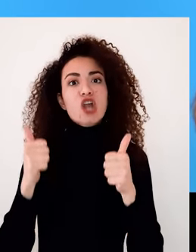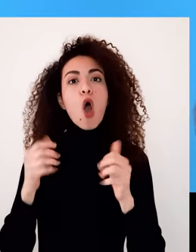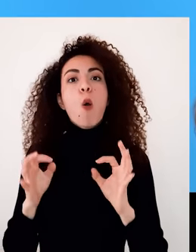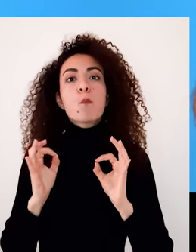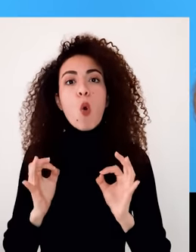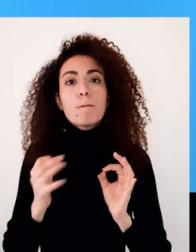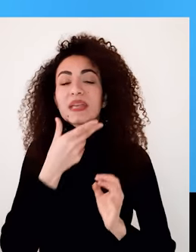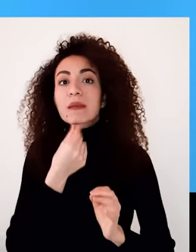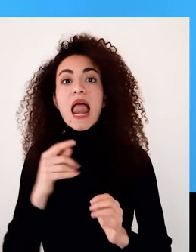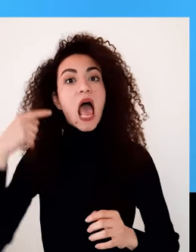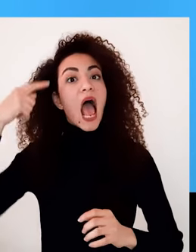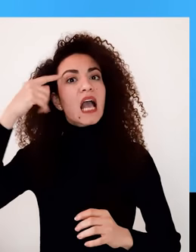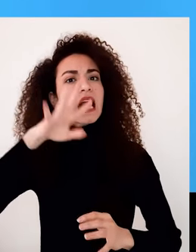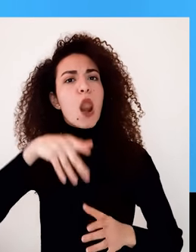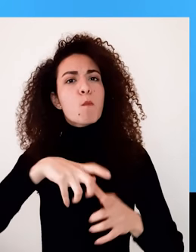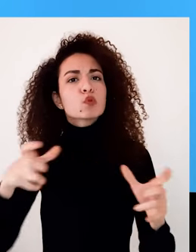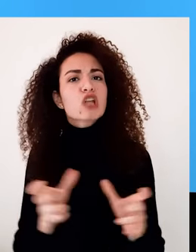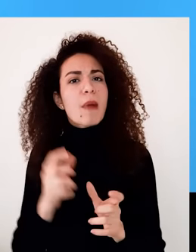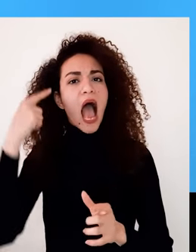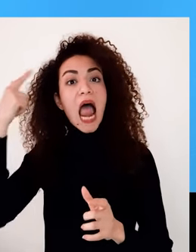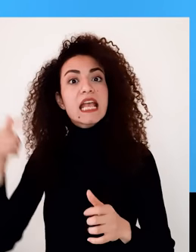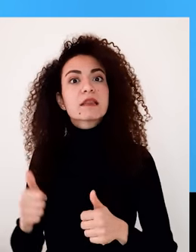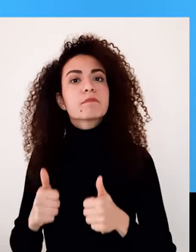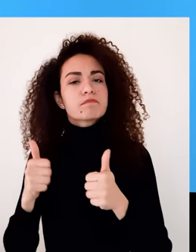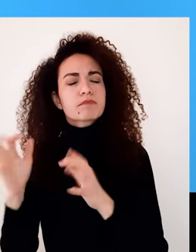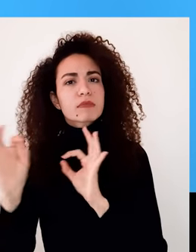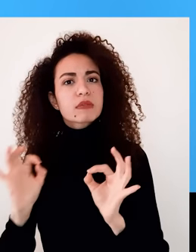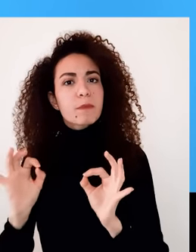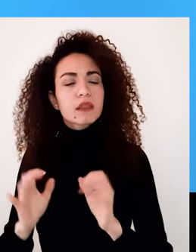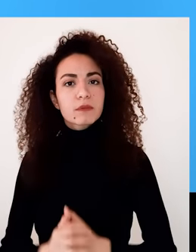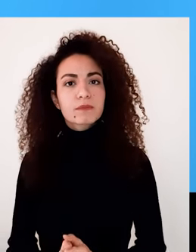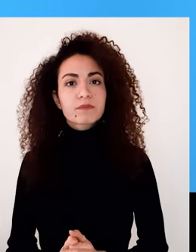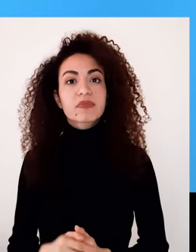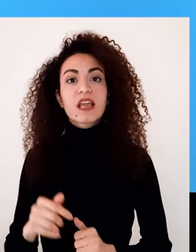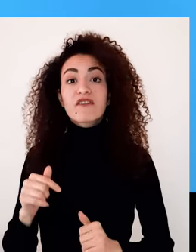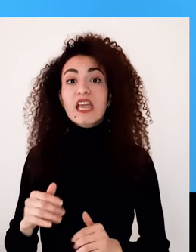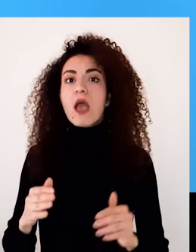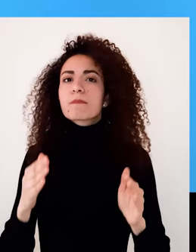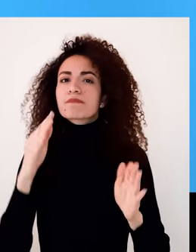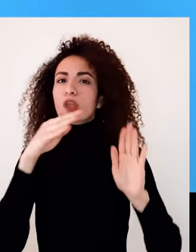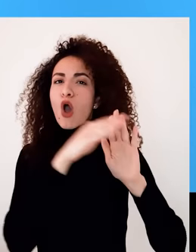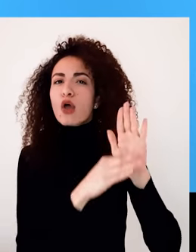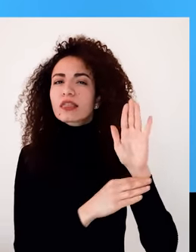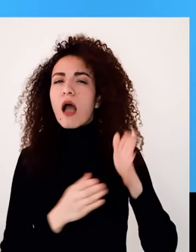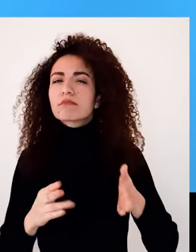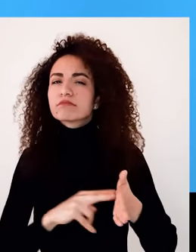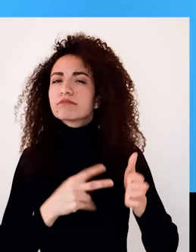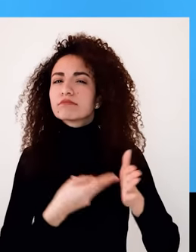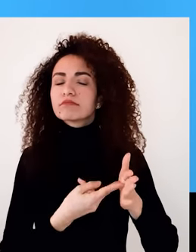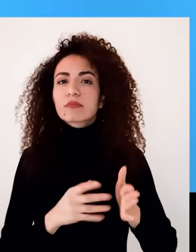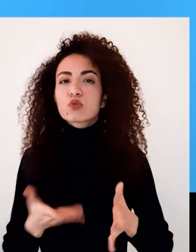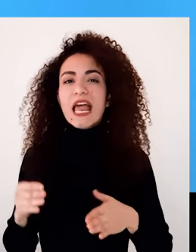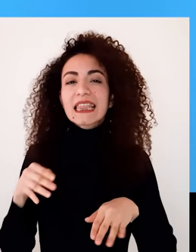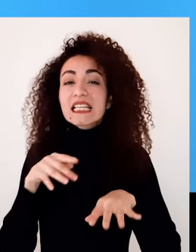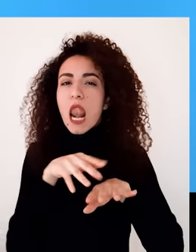عامل أساسي لتطوير العقليات بهذا الصدد بتقدم جمعية ميوزا استراتيجية التسلل كنهج مسرع للتغيير